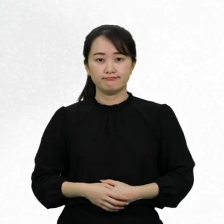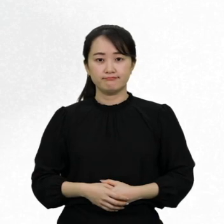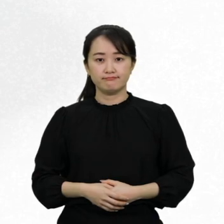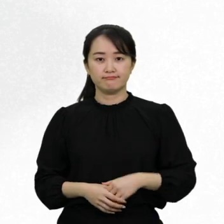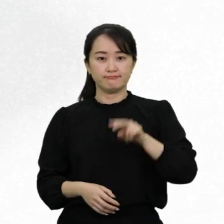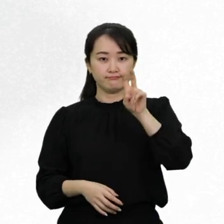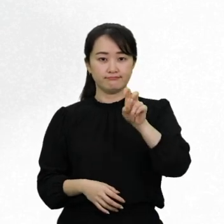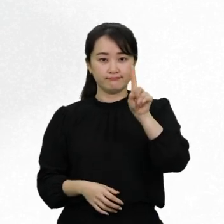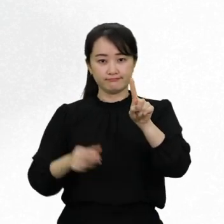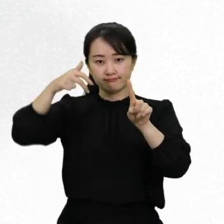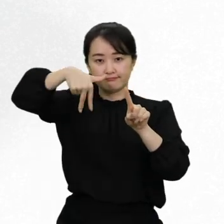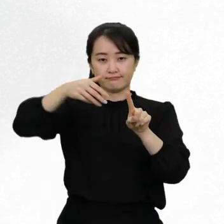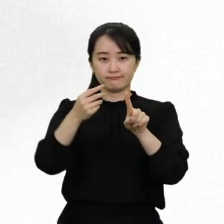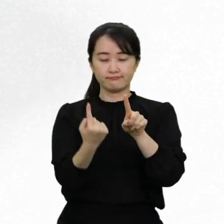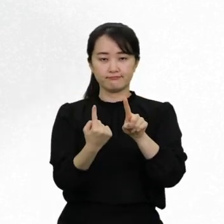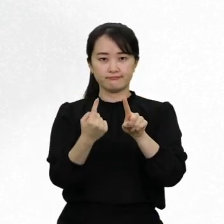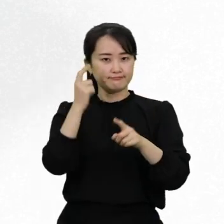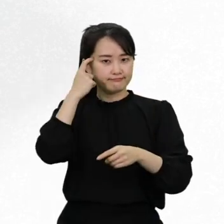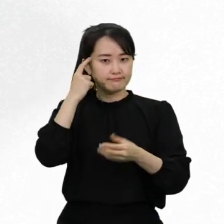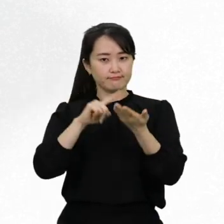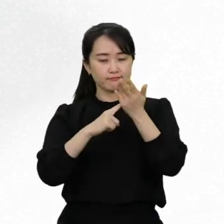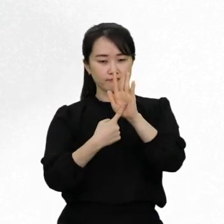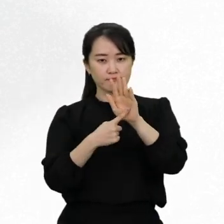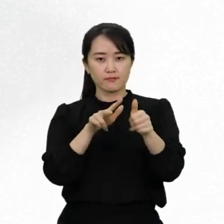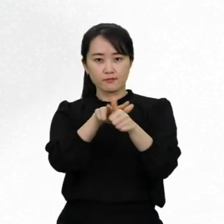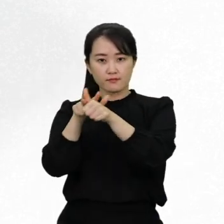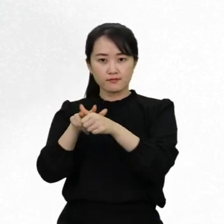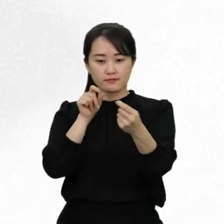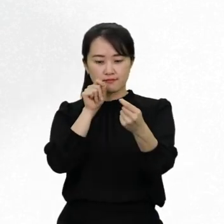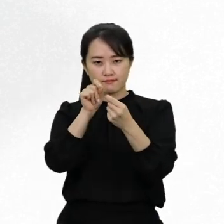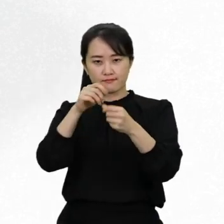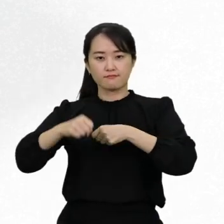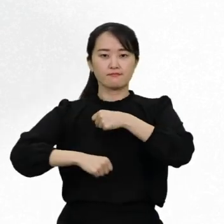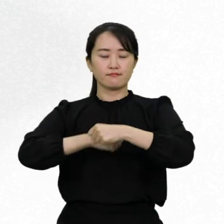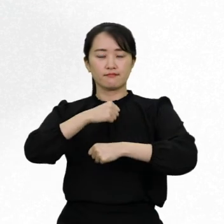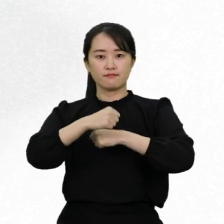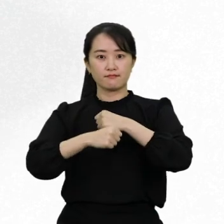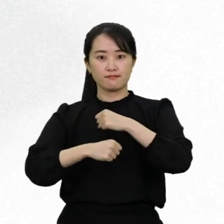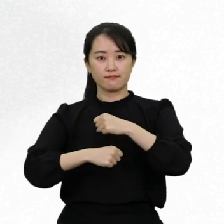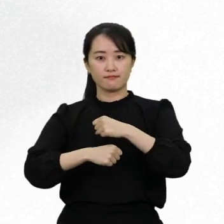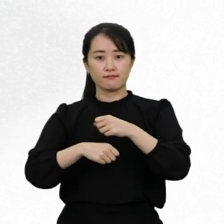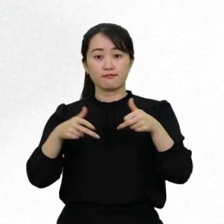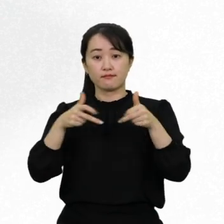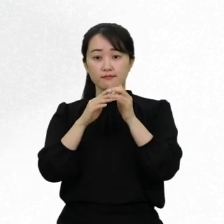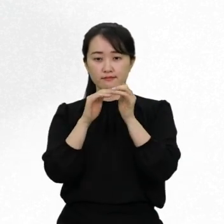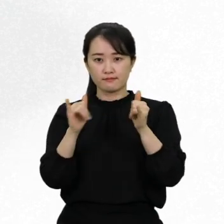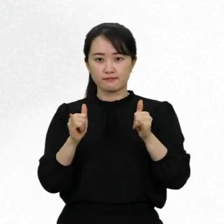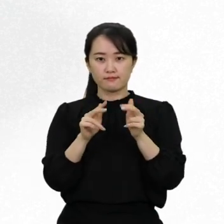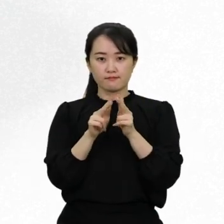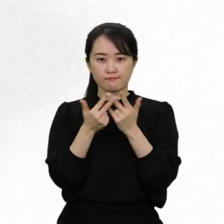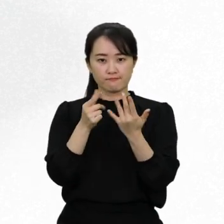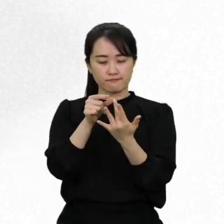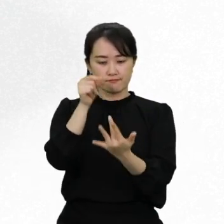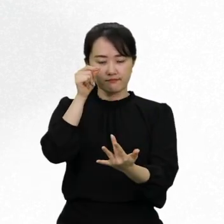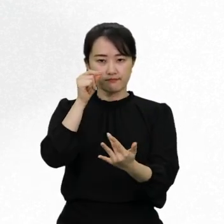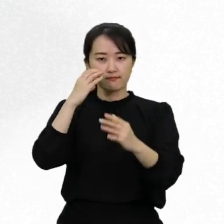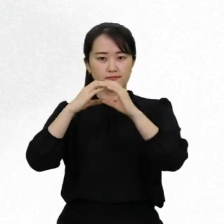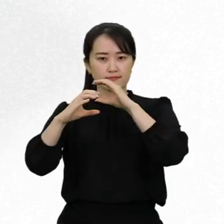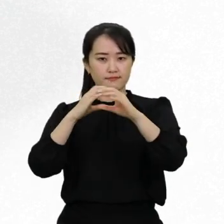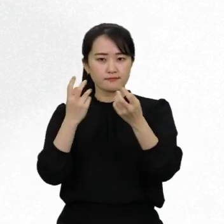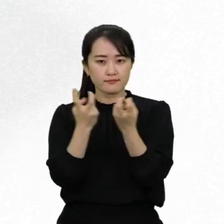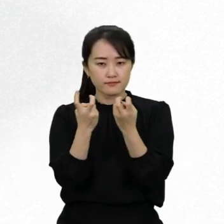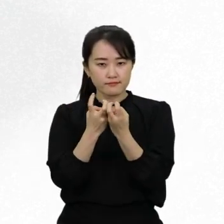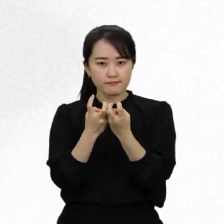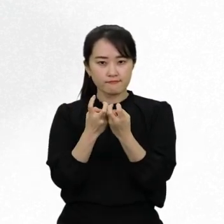제21조, 의견표현 및 정보접근의 자유 장애인은 자신이 선택한 의사소통